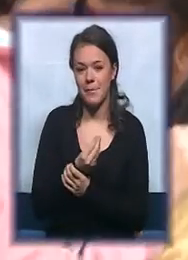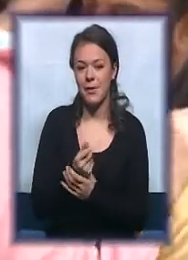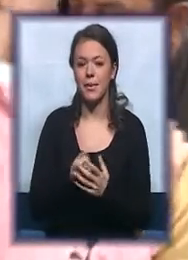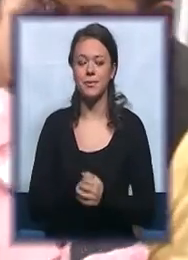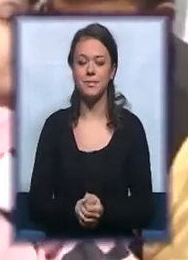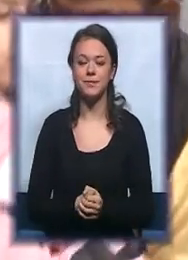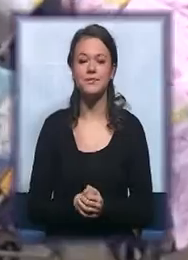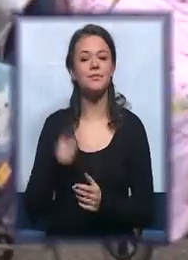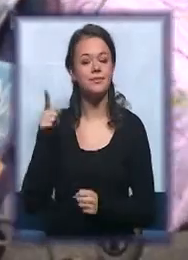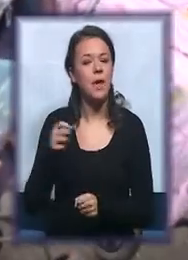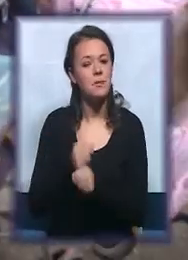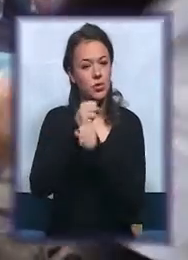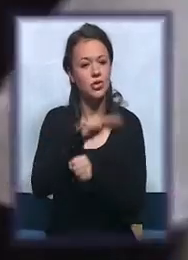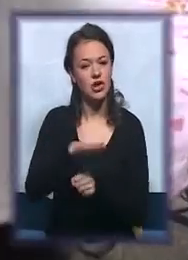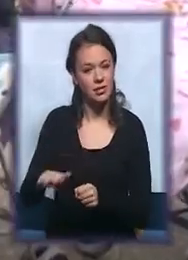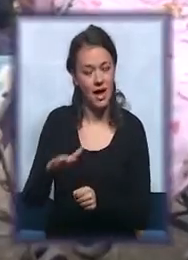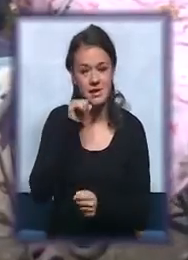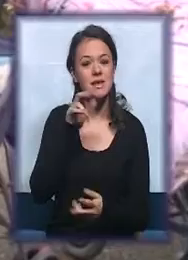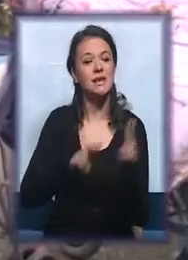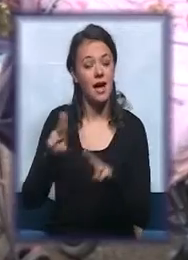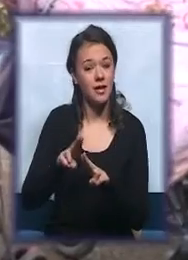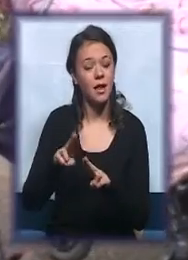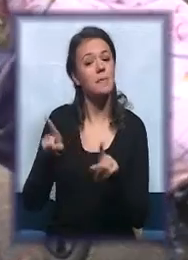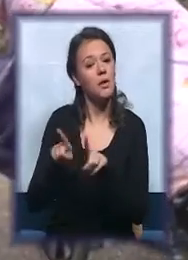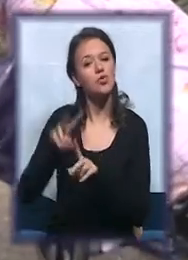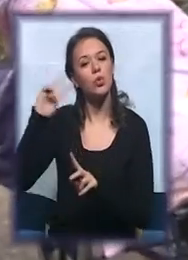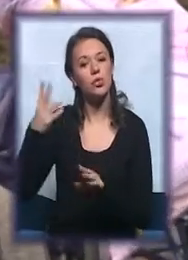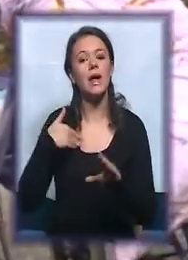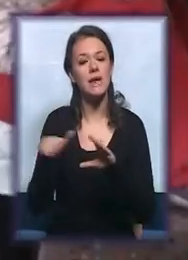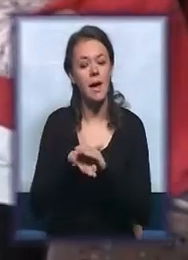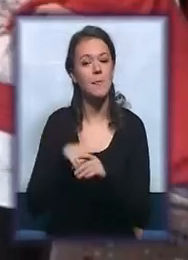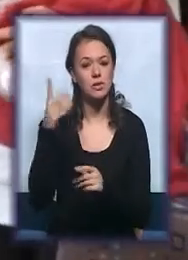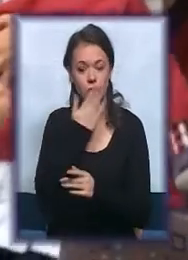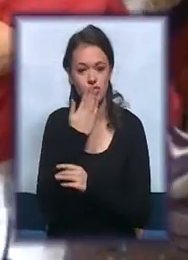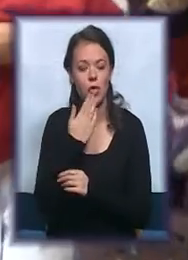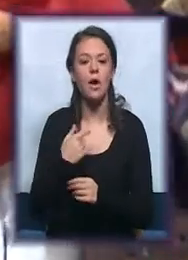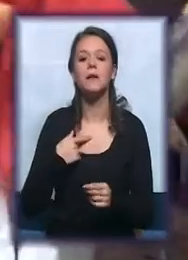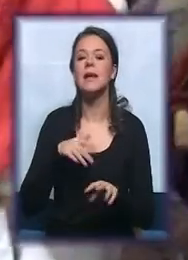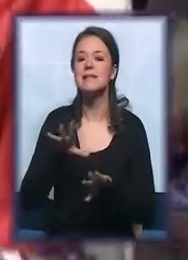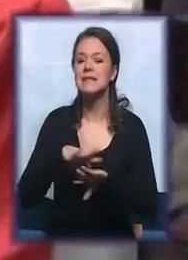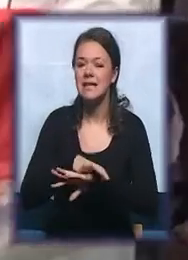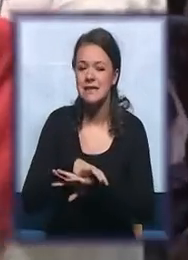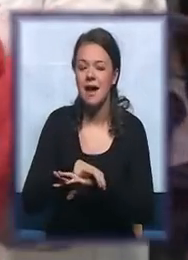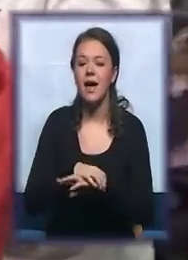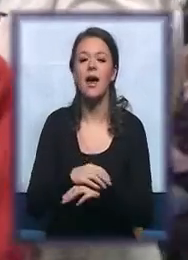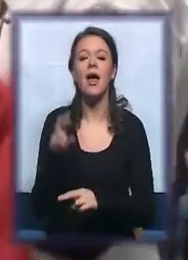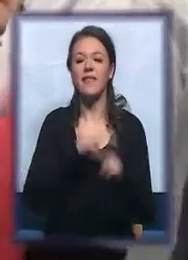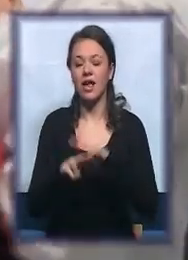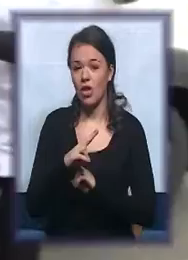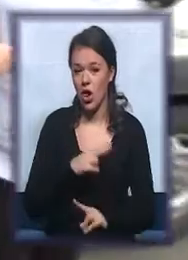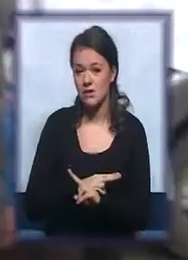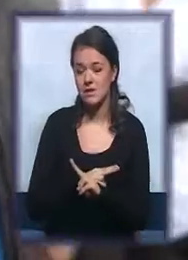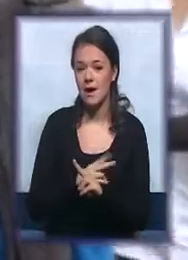sve